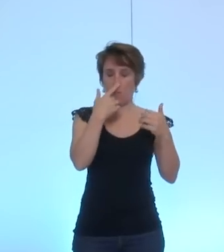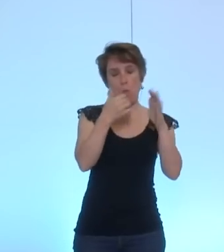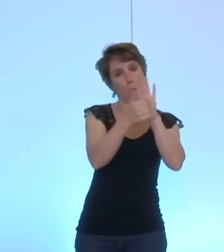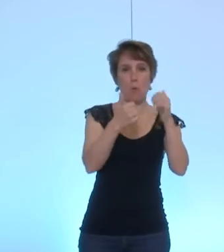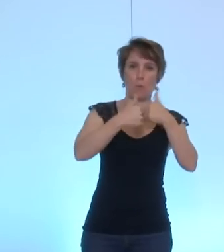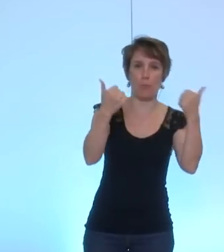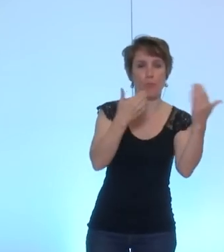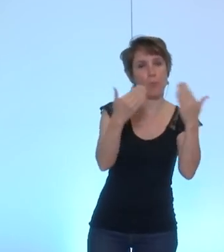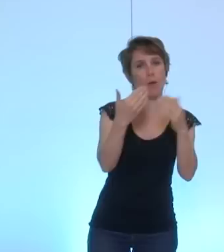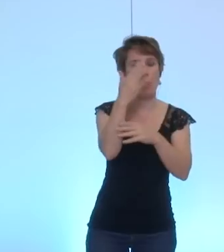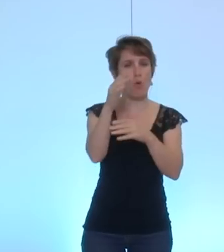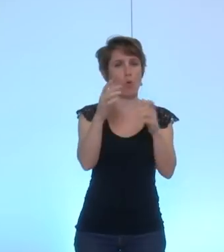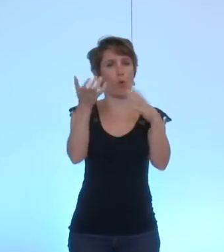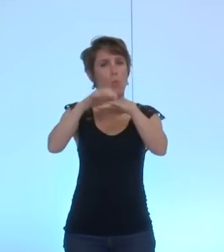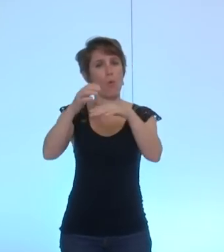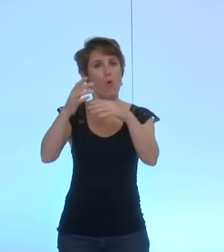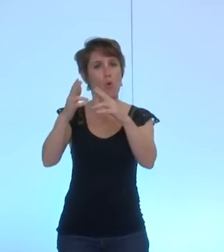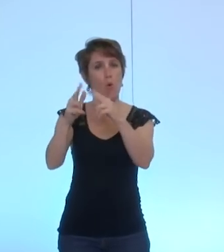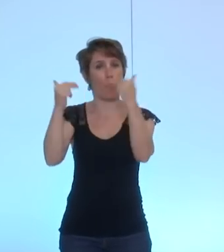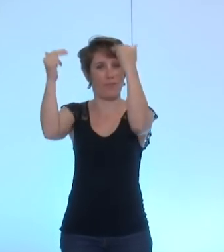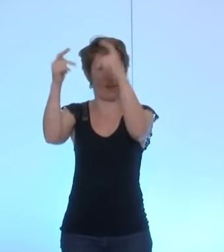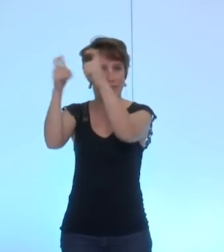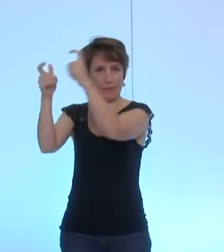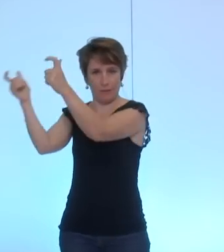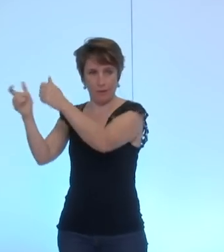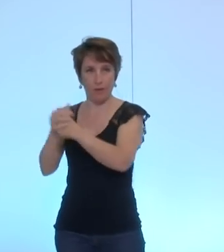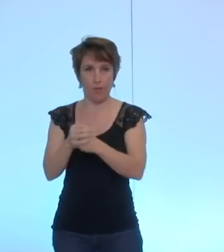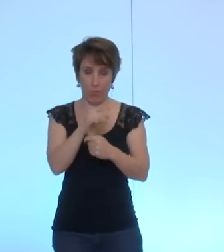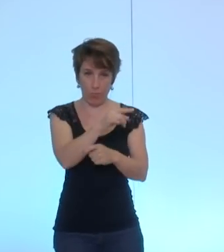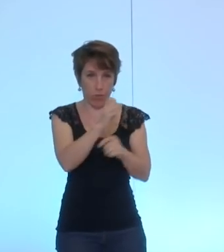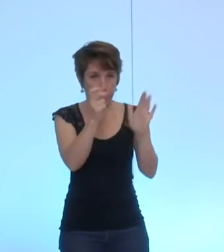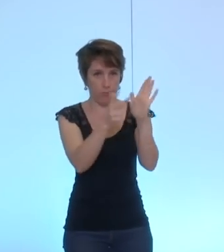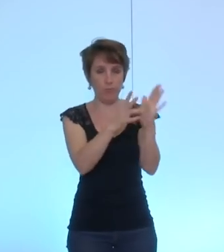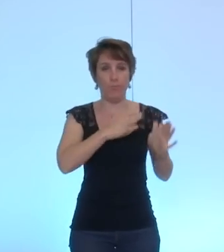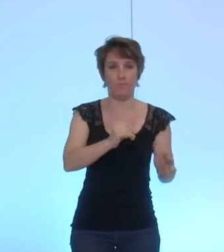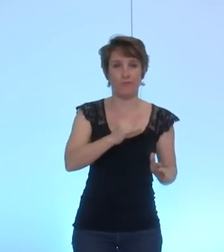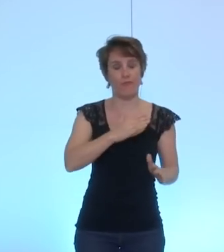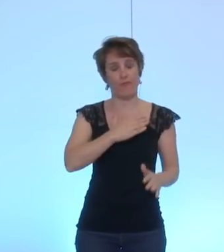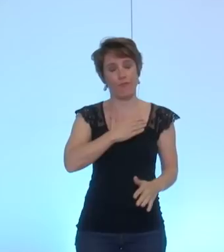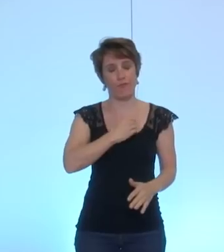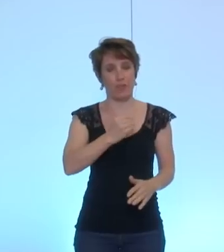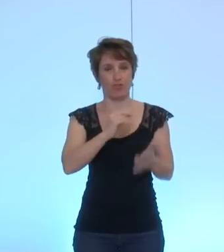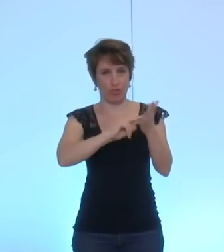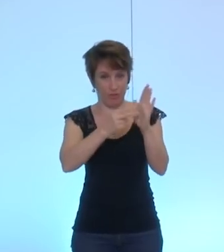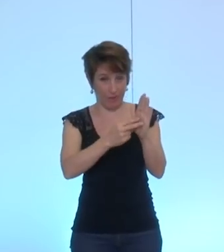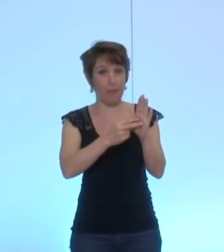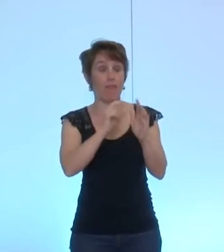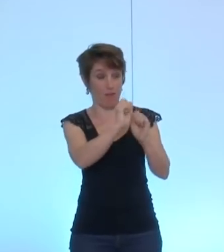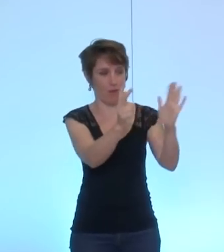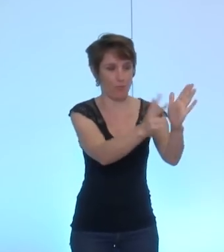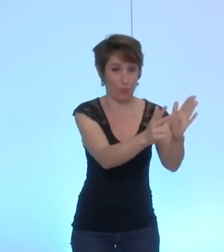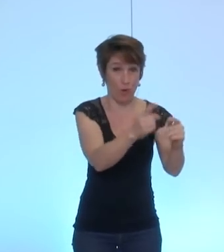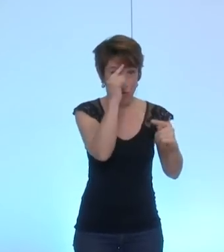Le label French Tech va permettre à des projets d'être labellisés pour ensuite trouver des capitaux sur le marché, des capitaux risques